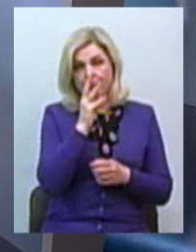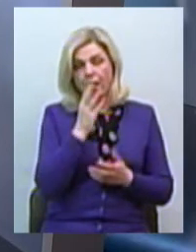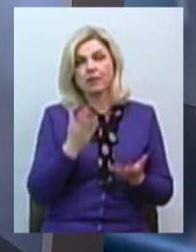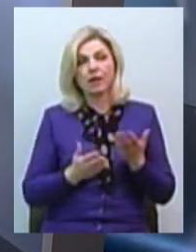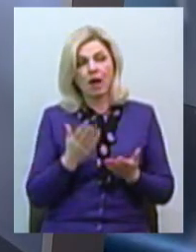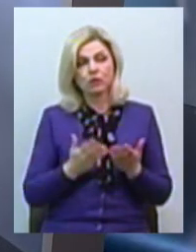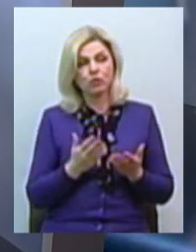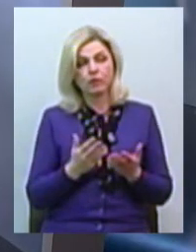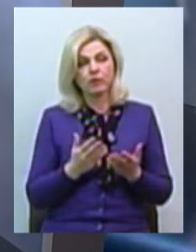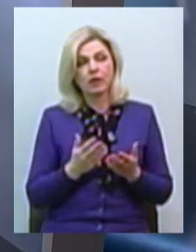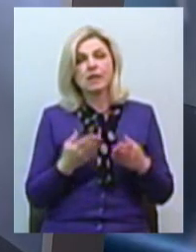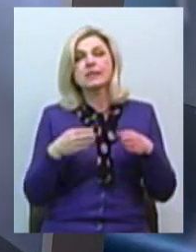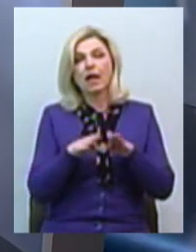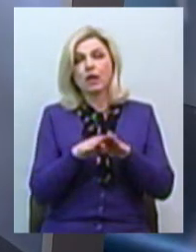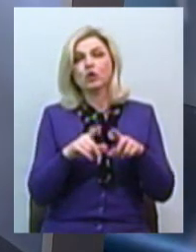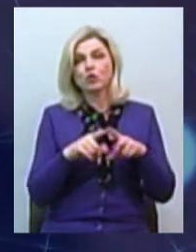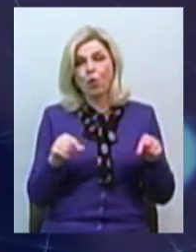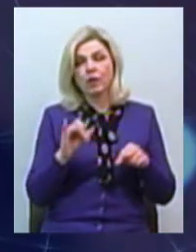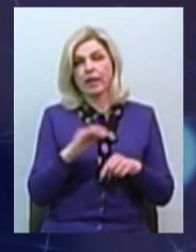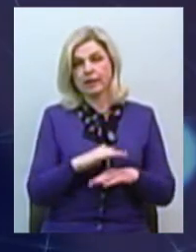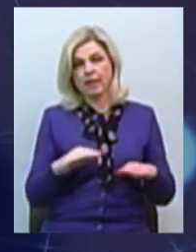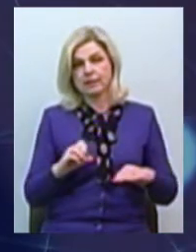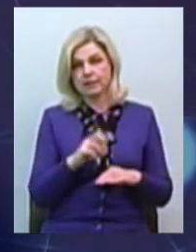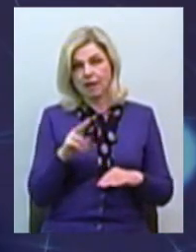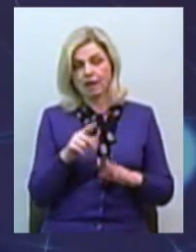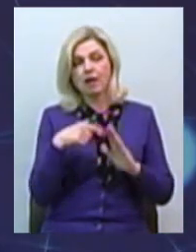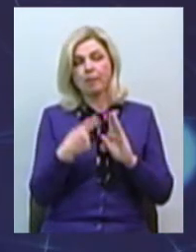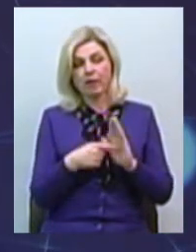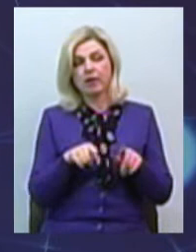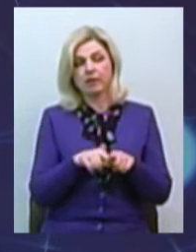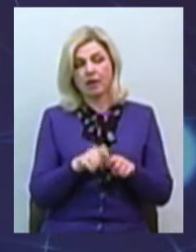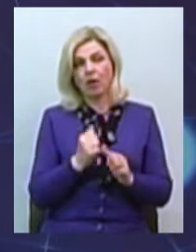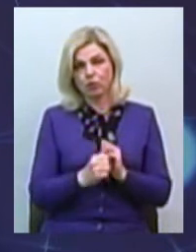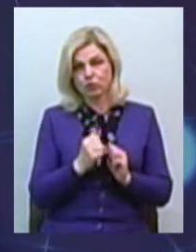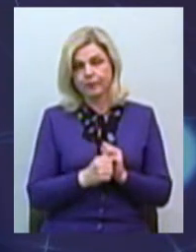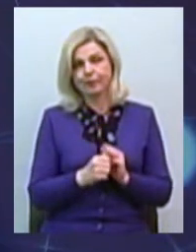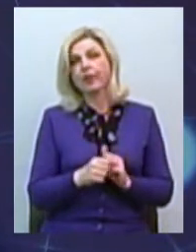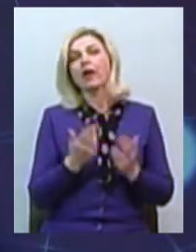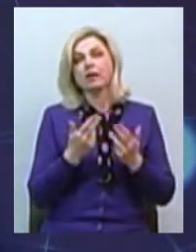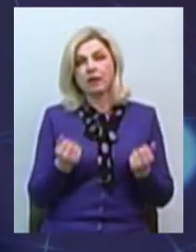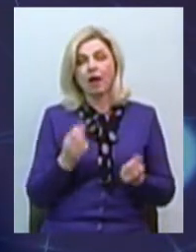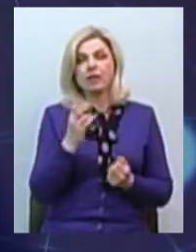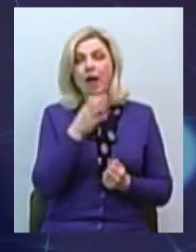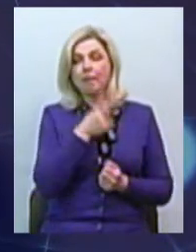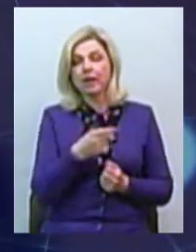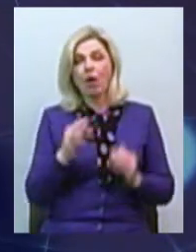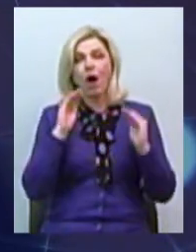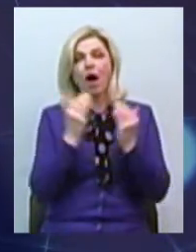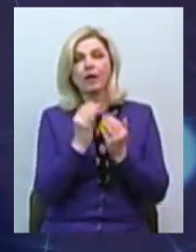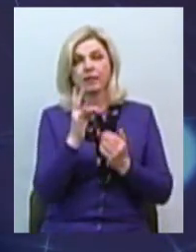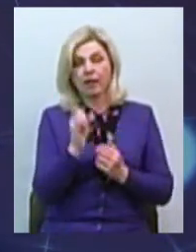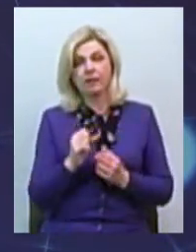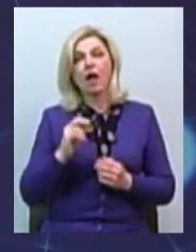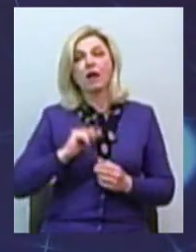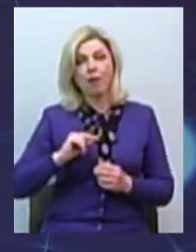з закриттям шкіл чи дитячих садочків? Питання також мені задають. Так, дійсно, на період карантину працівники можуть